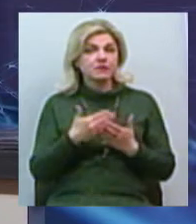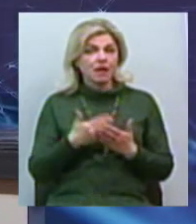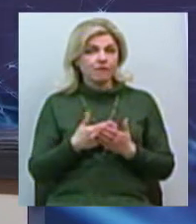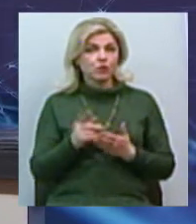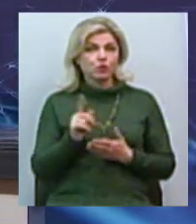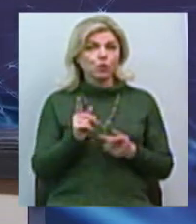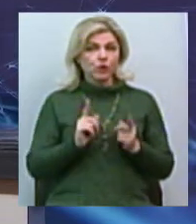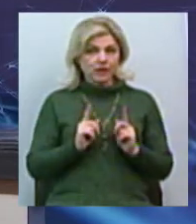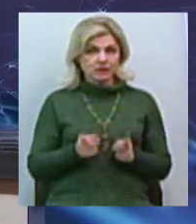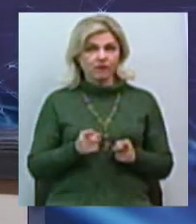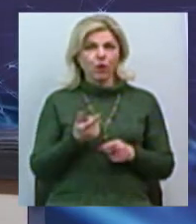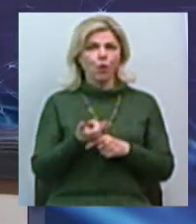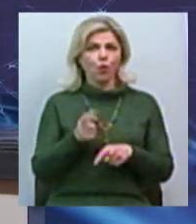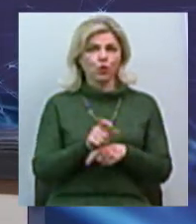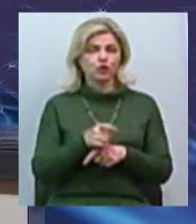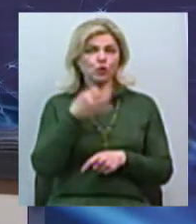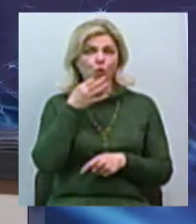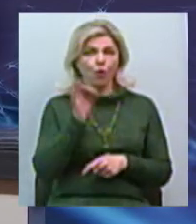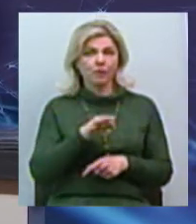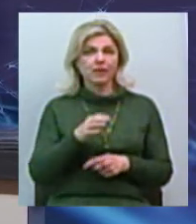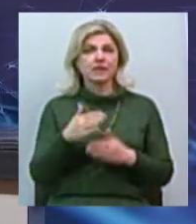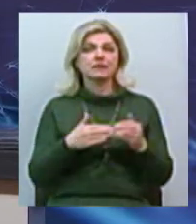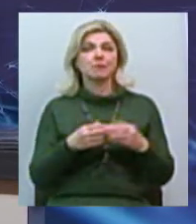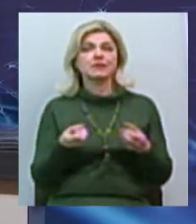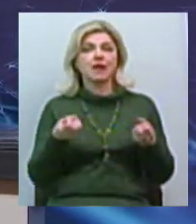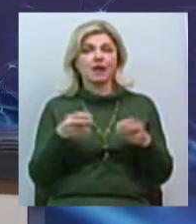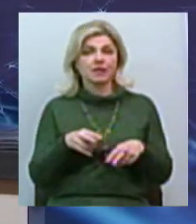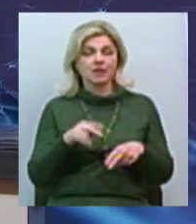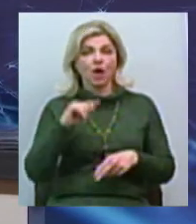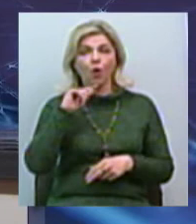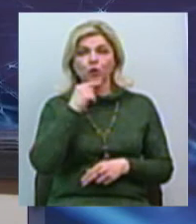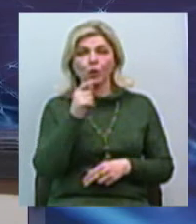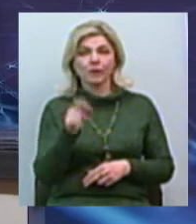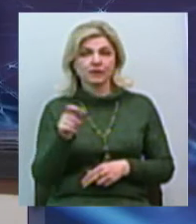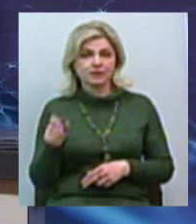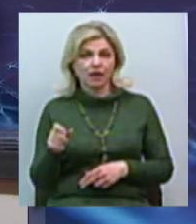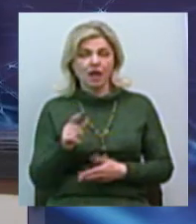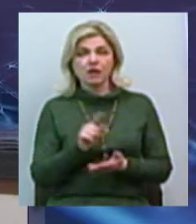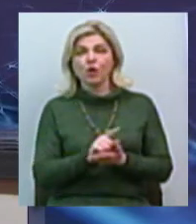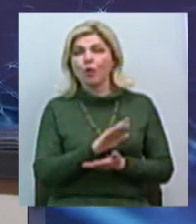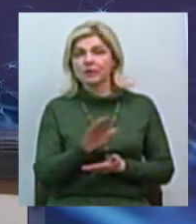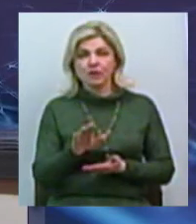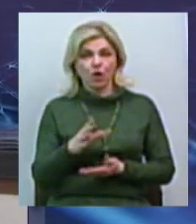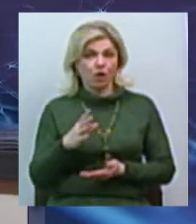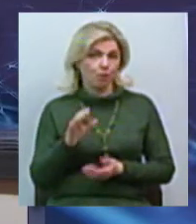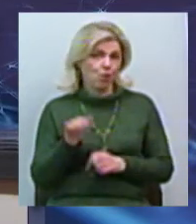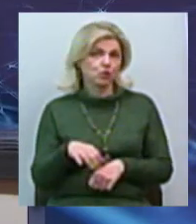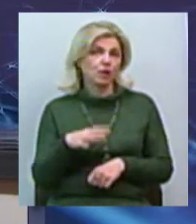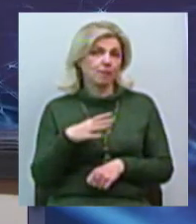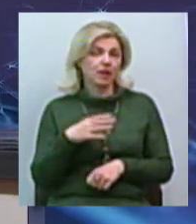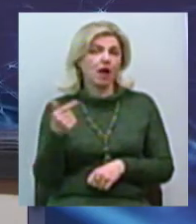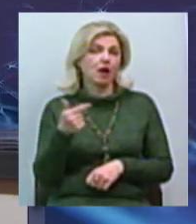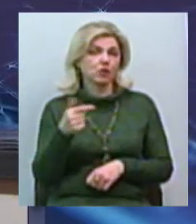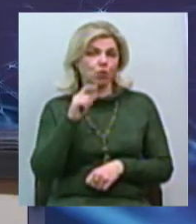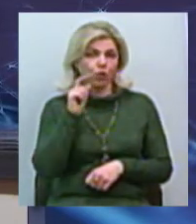дуже опытні спеціалісти-економісти, вони не обязательно, наверное, должны бути гражданами України, це можуть бути европейські